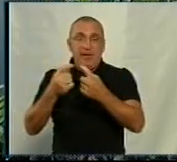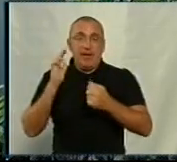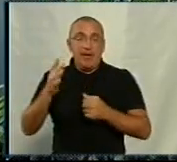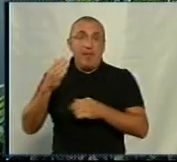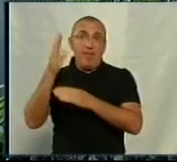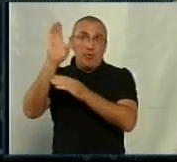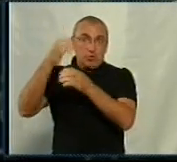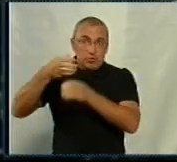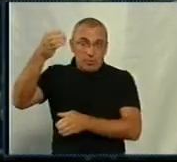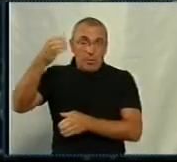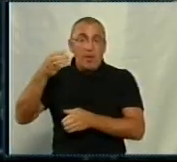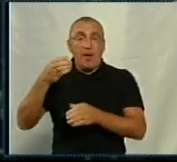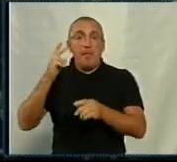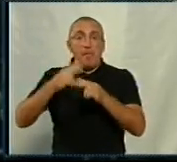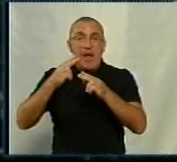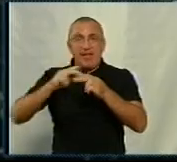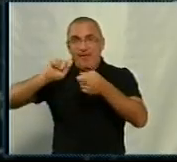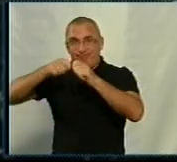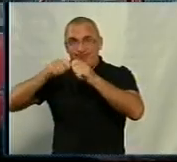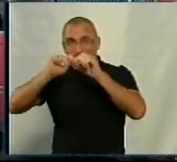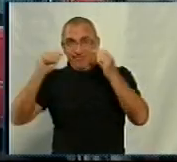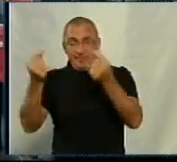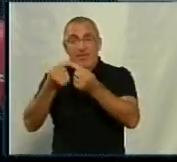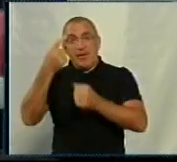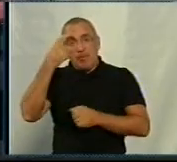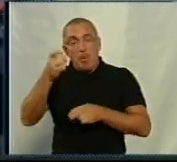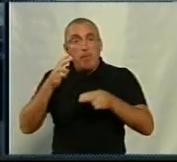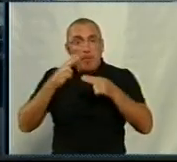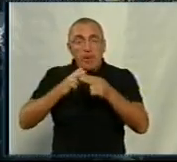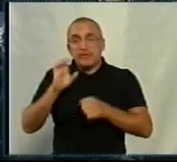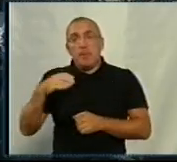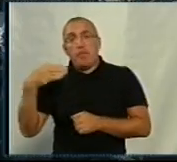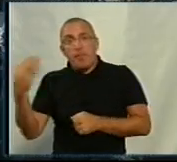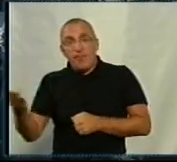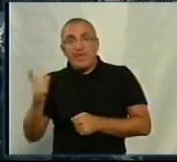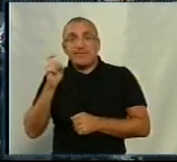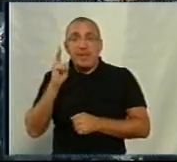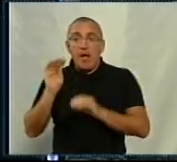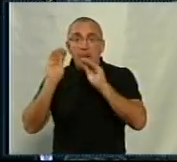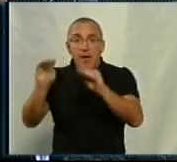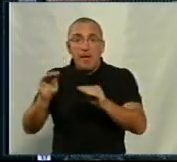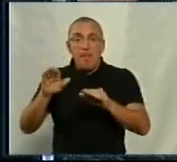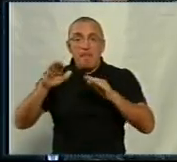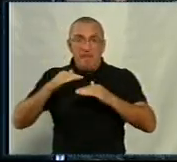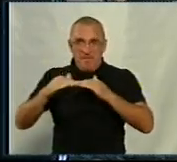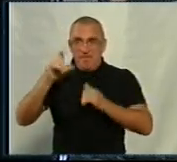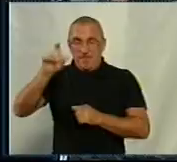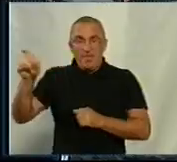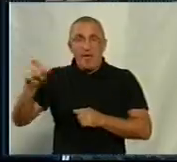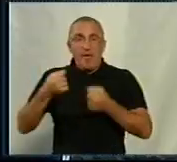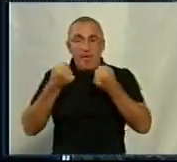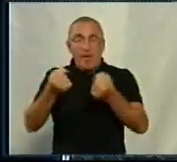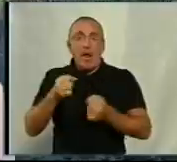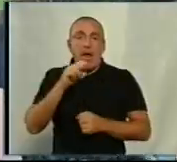на стовпі прикріпили металевим дротом табличку, яка повідомляє водіїв про перешкоду справа. Знаки встановили місцеві водії, каже водійка Олена